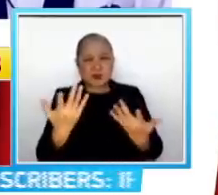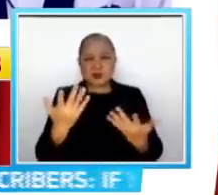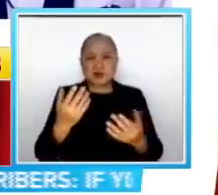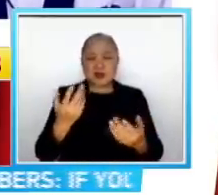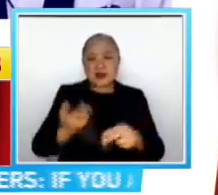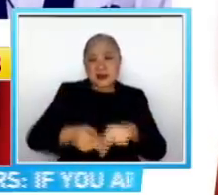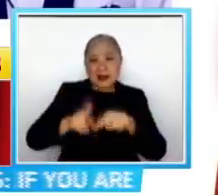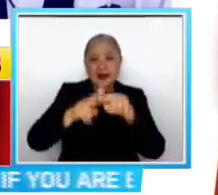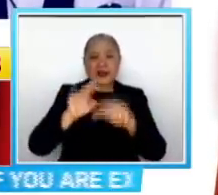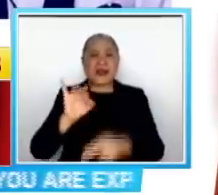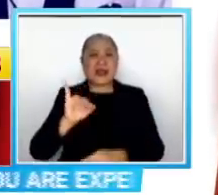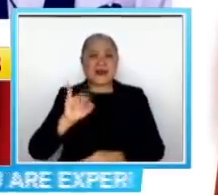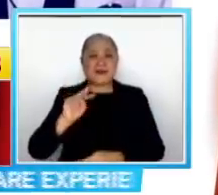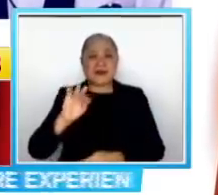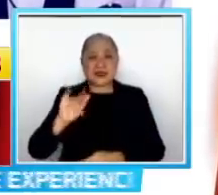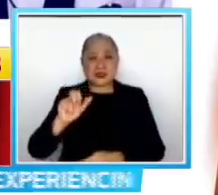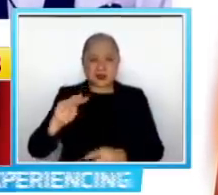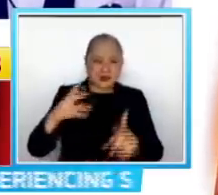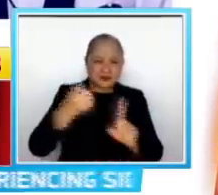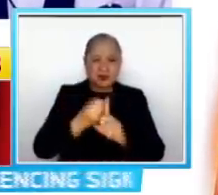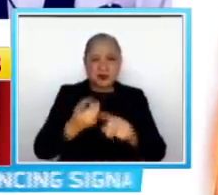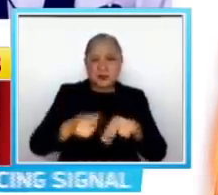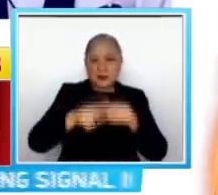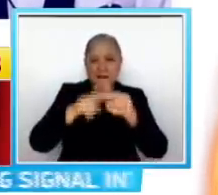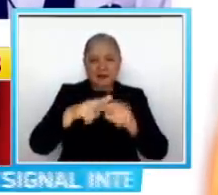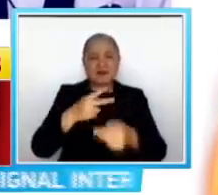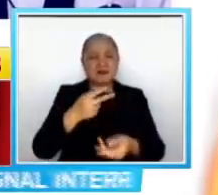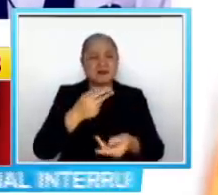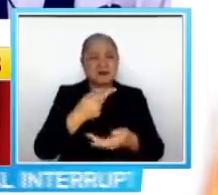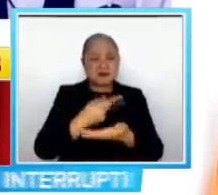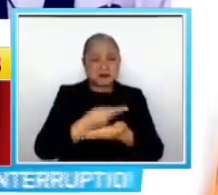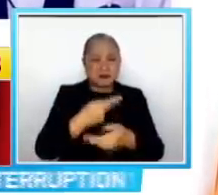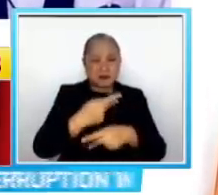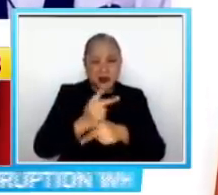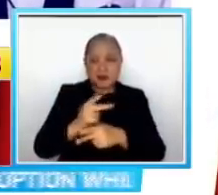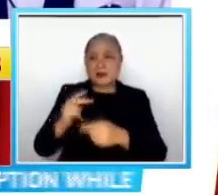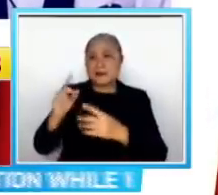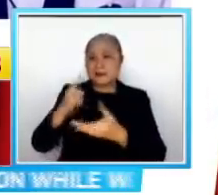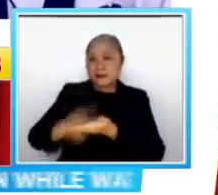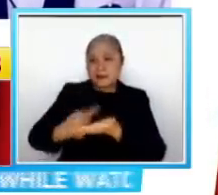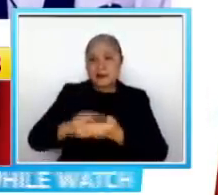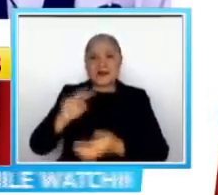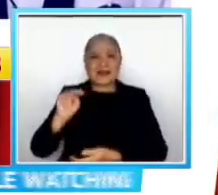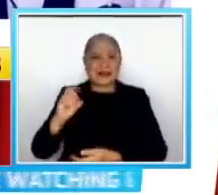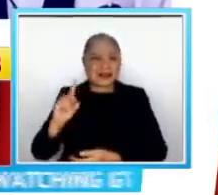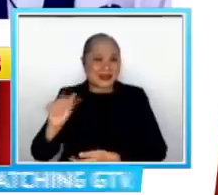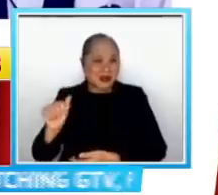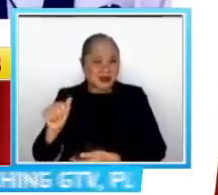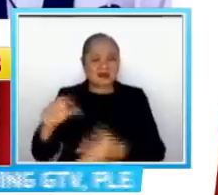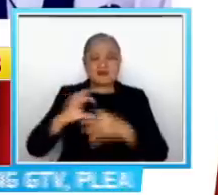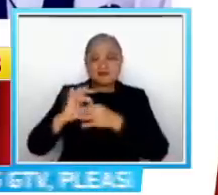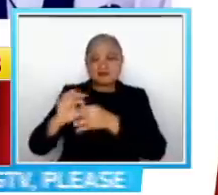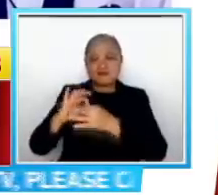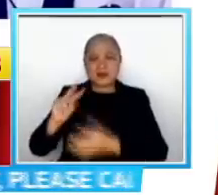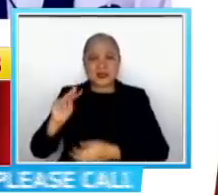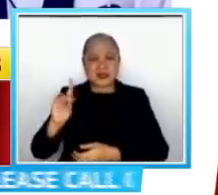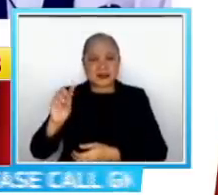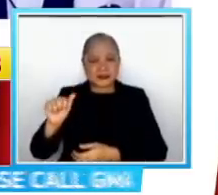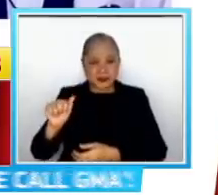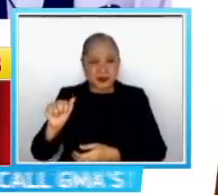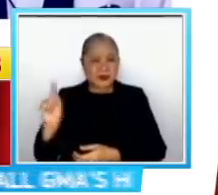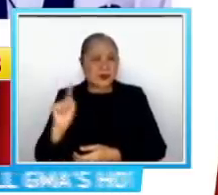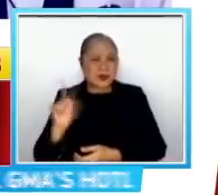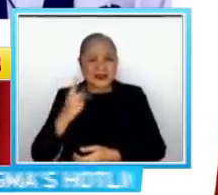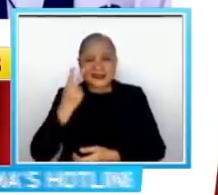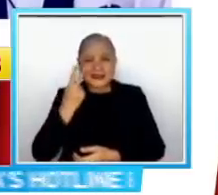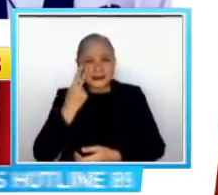impact po nito Kaya nakikipagkulong po tayo sa NEDA, nakikipagtulungan tayo sa NEDA Para madetermine po talaga natin kung